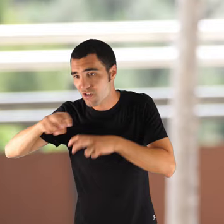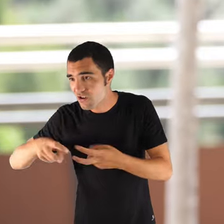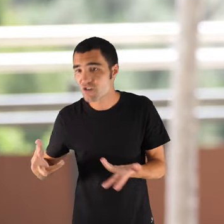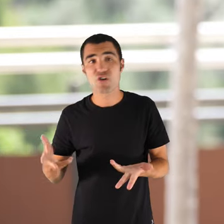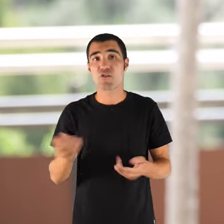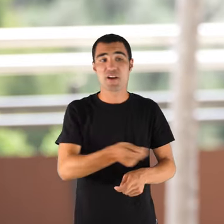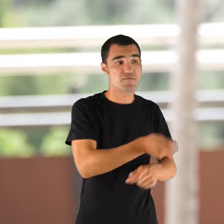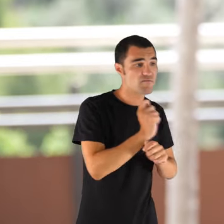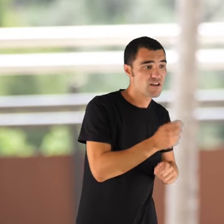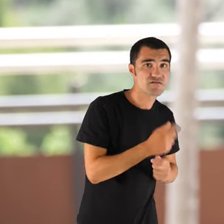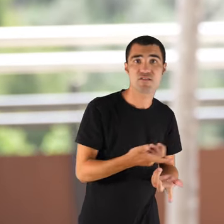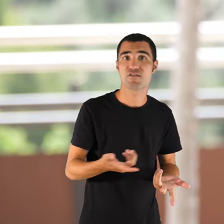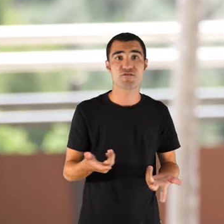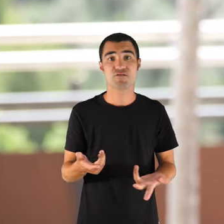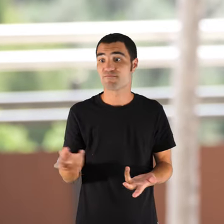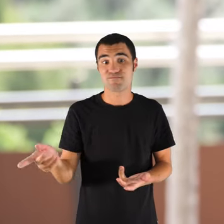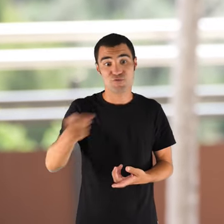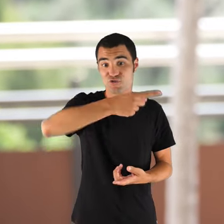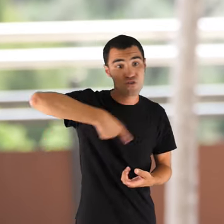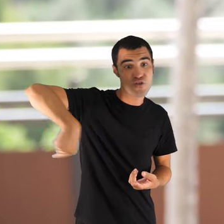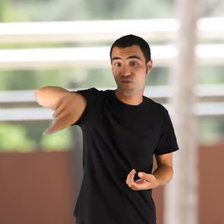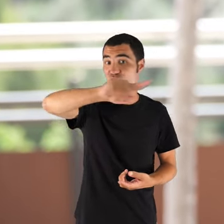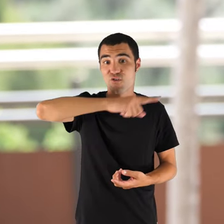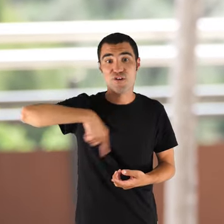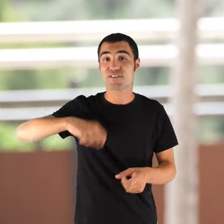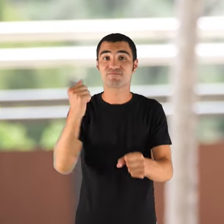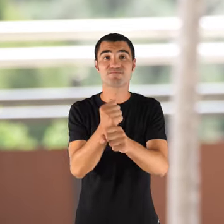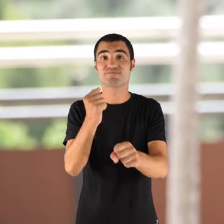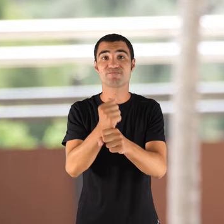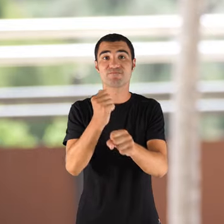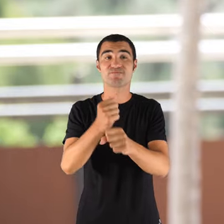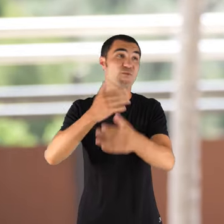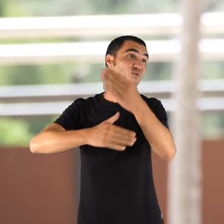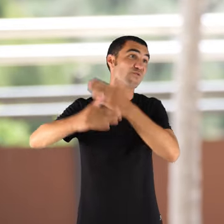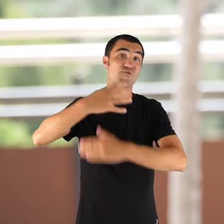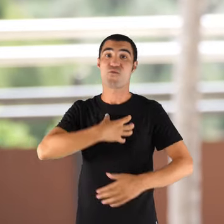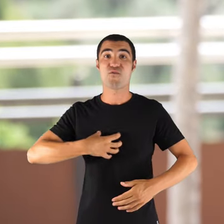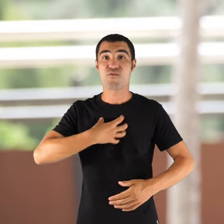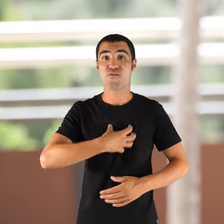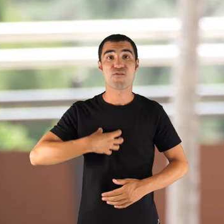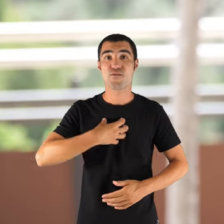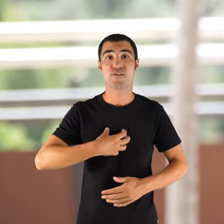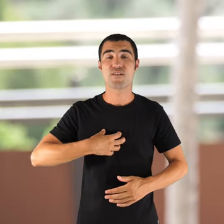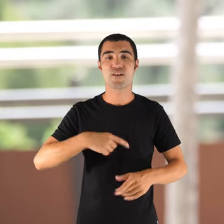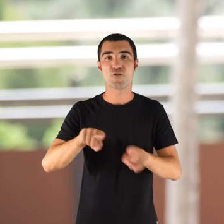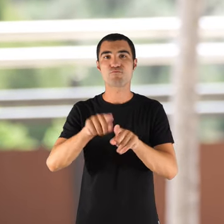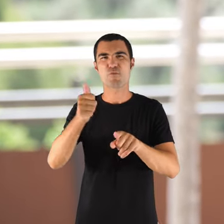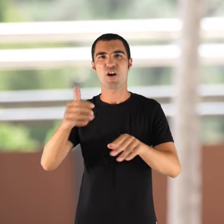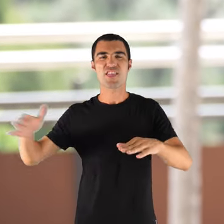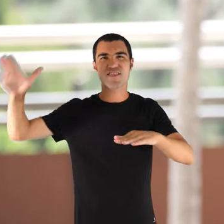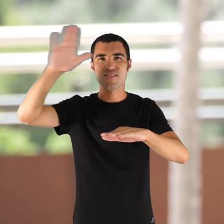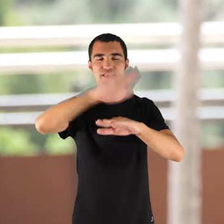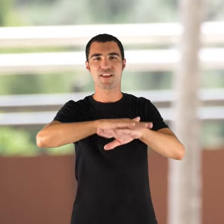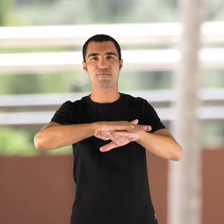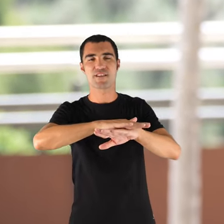tots aquells oficis s'han vist eclipsats pel que anomenàvem